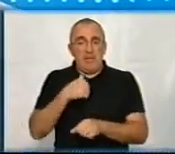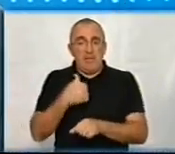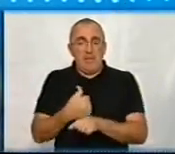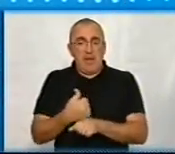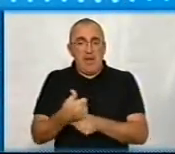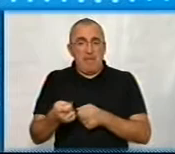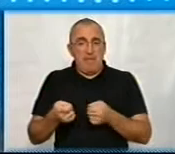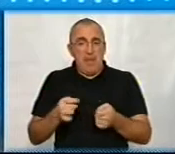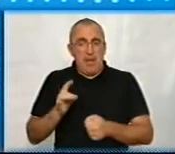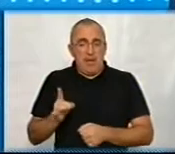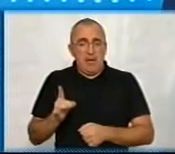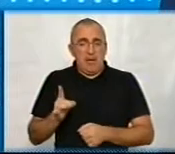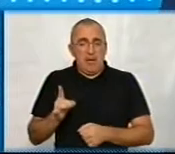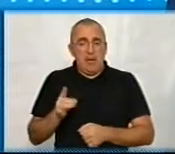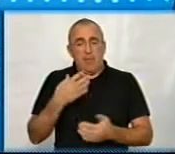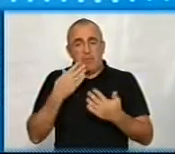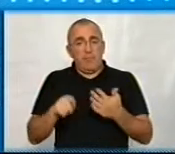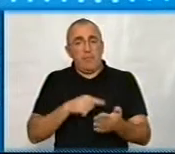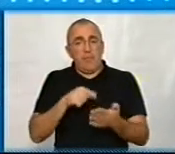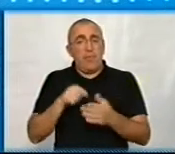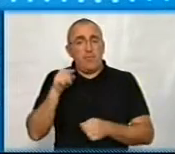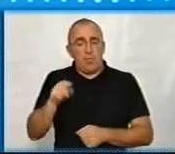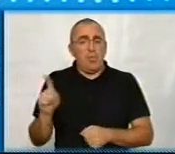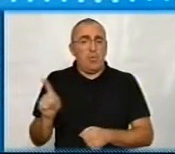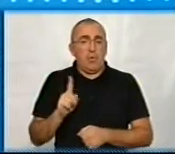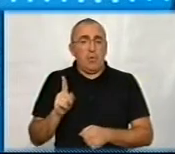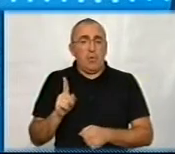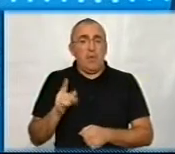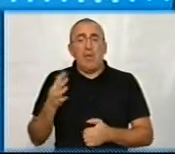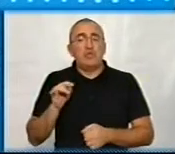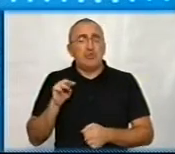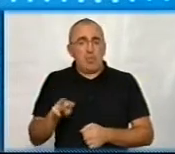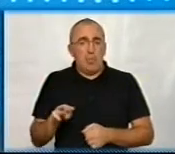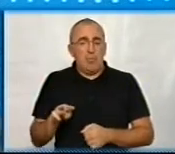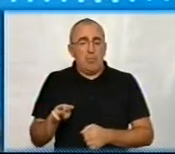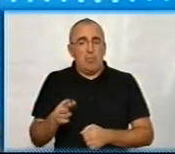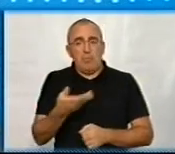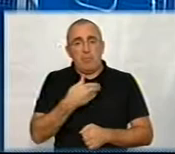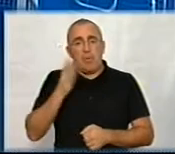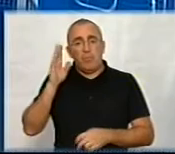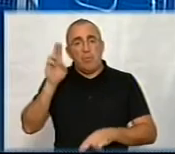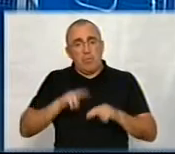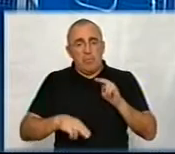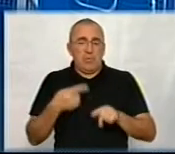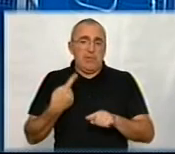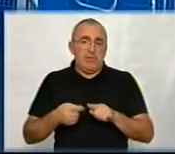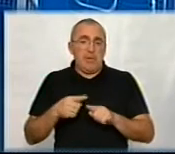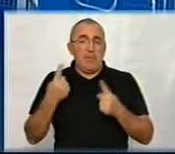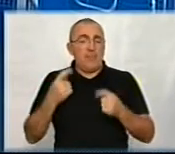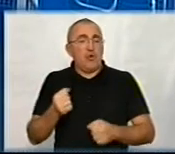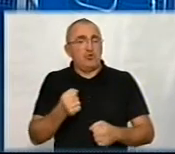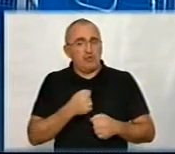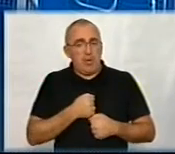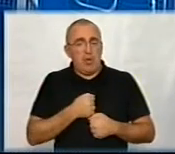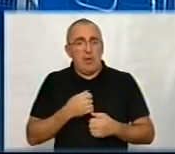питання ще полягає в тому, яким чином ми будемо будувати це. Наприклад, великий жаль,